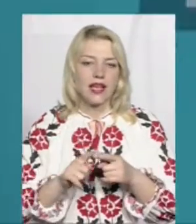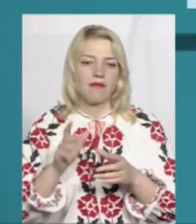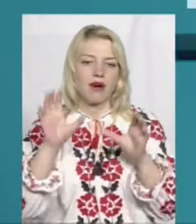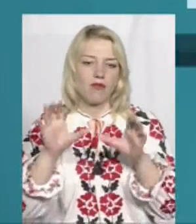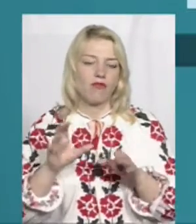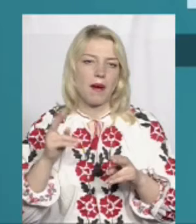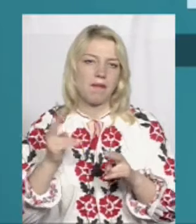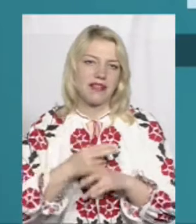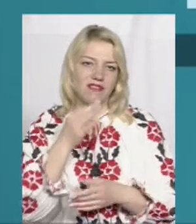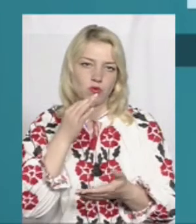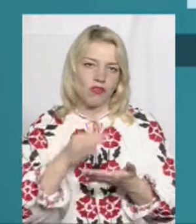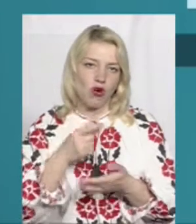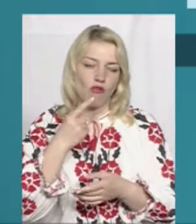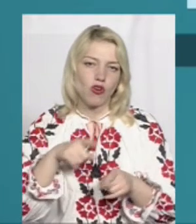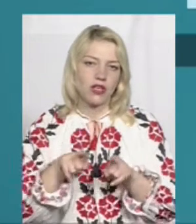адвокат.